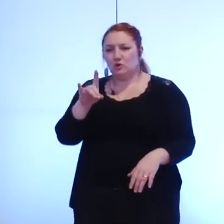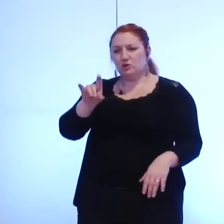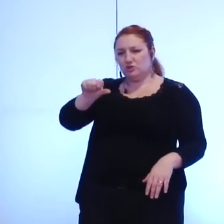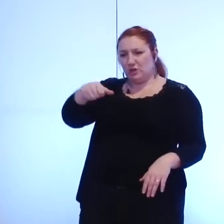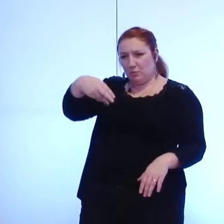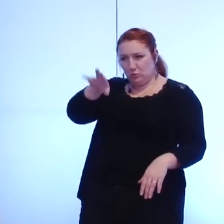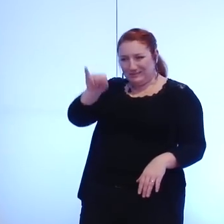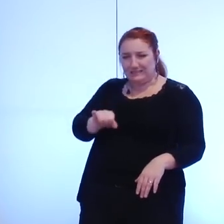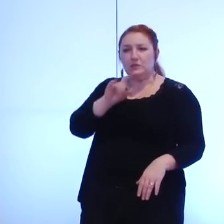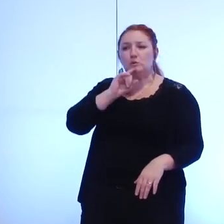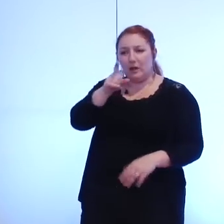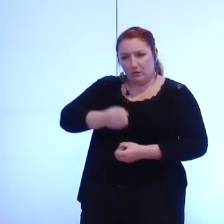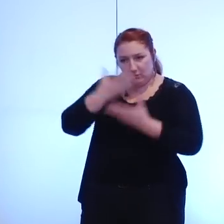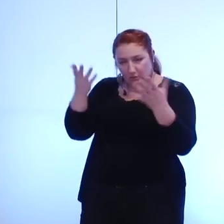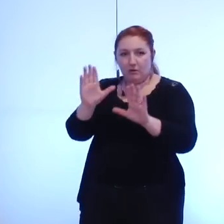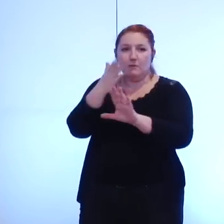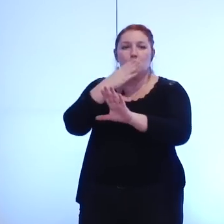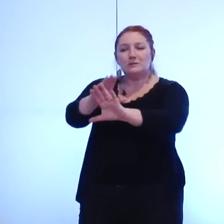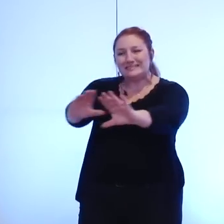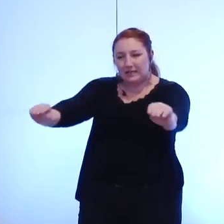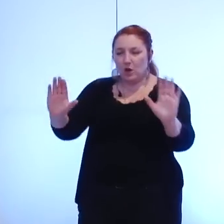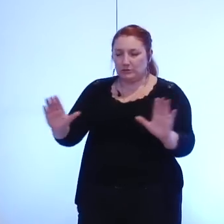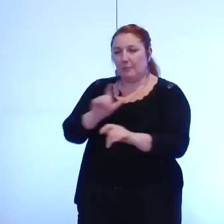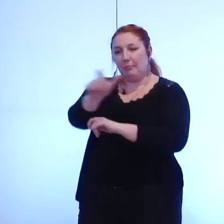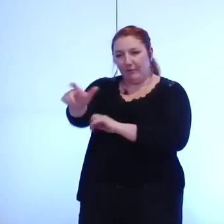invite à garder le silence pendant l'intervention de vos collègues merci